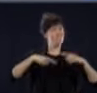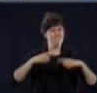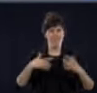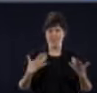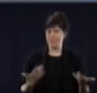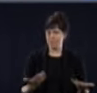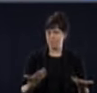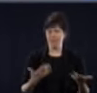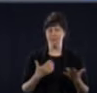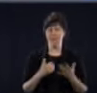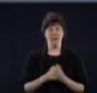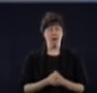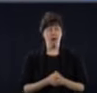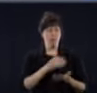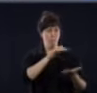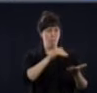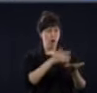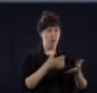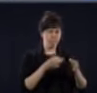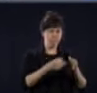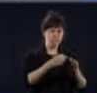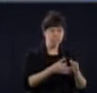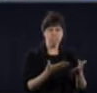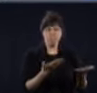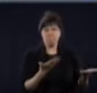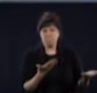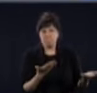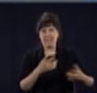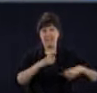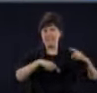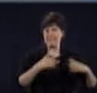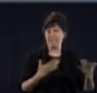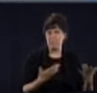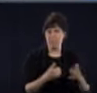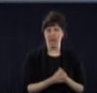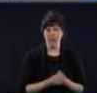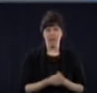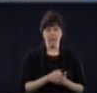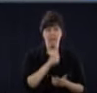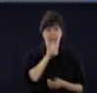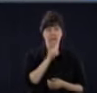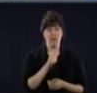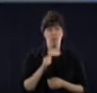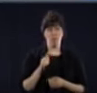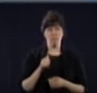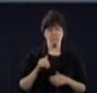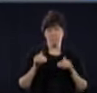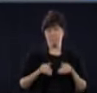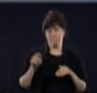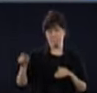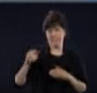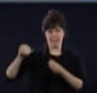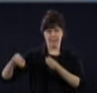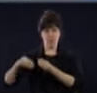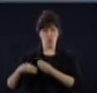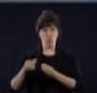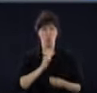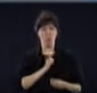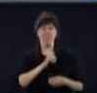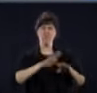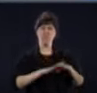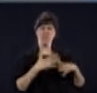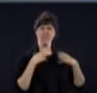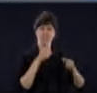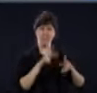Puis peut-être pour la question des centres hospitaliers, ma ministre pourra compléter parce que je m'occupe plus de santé publique que de l